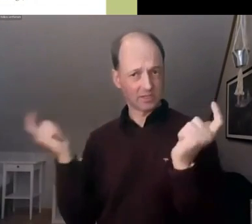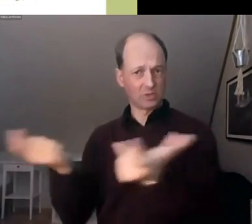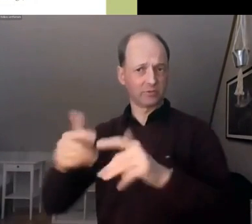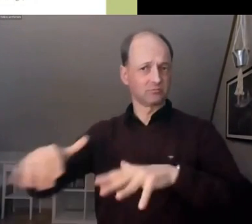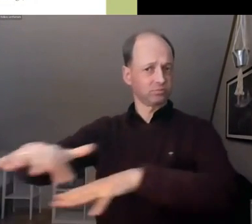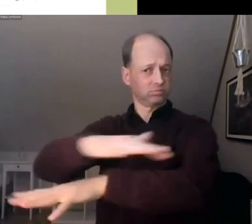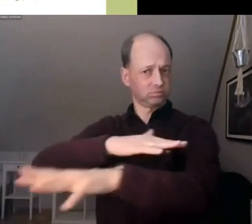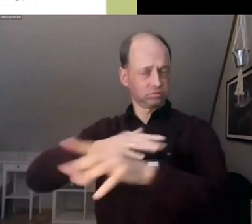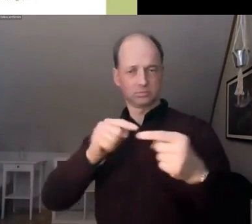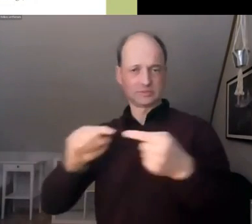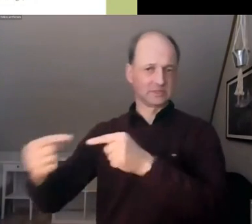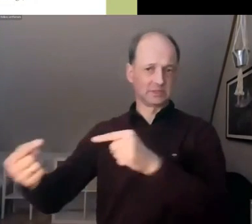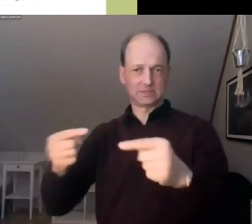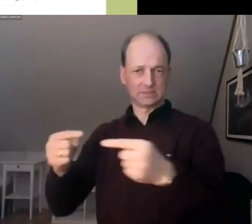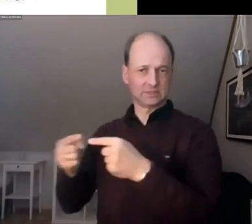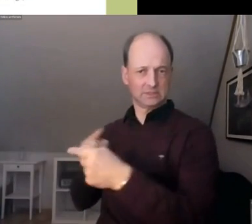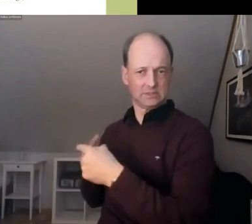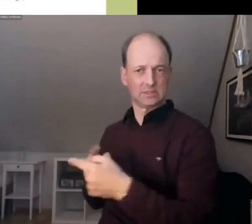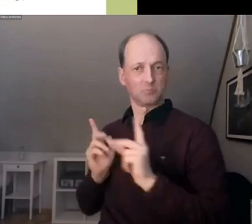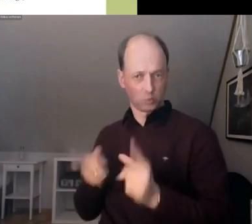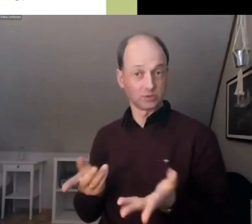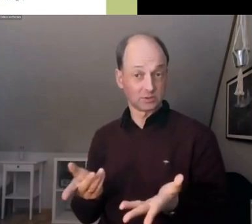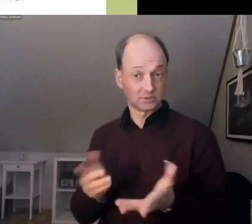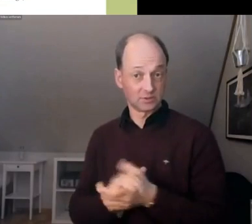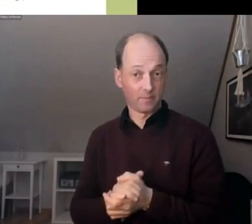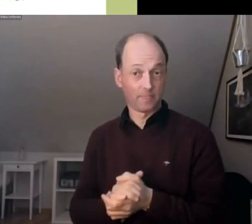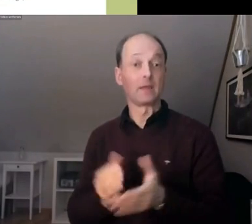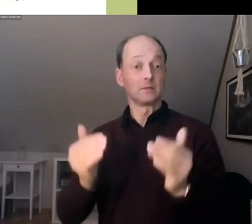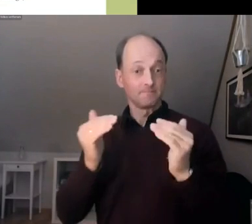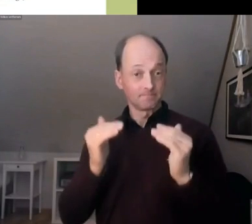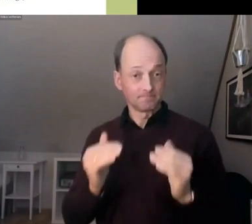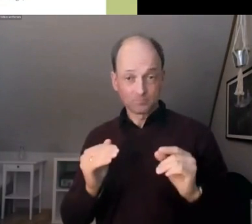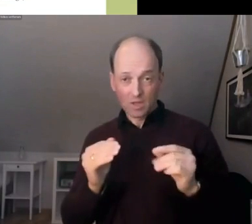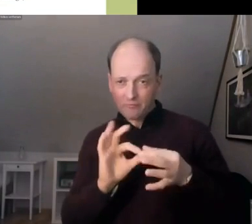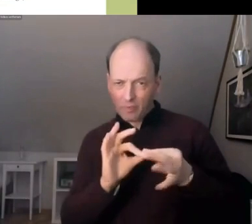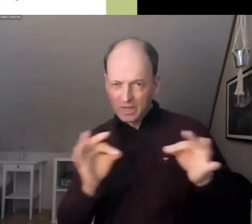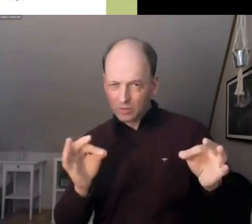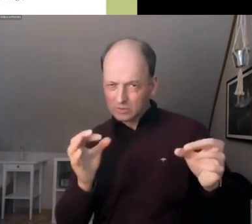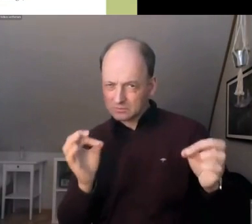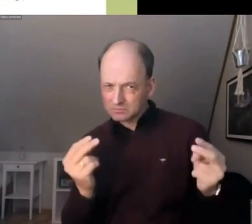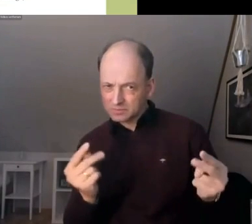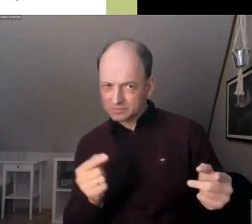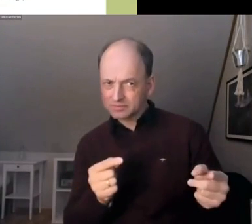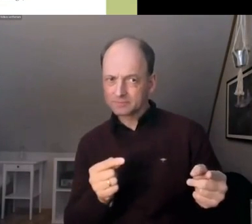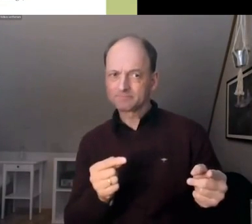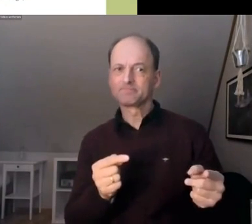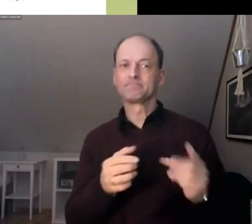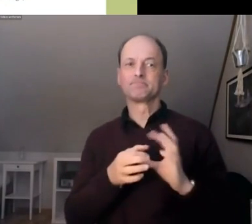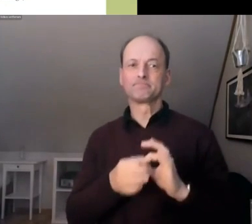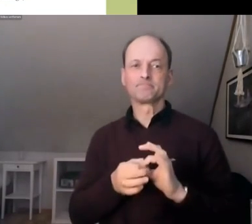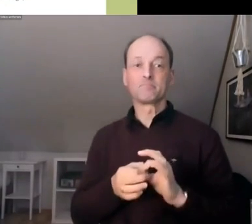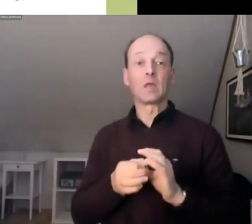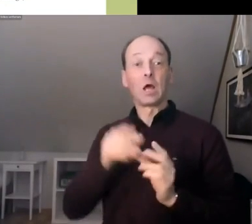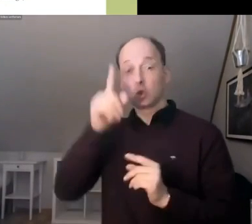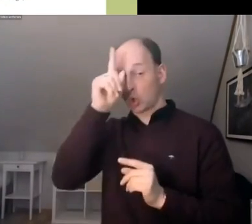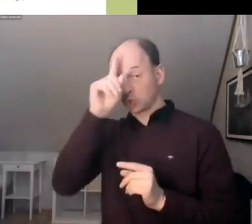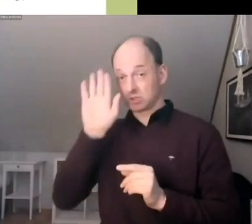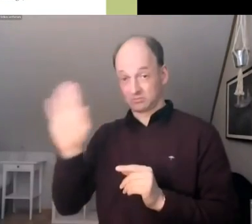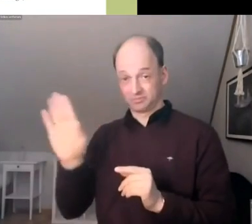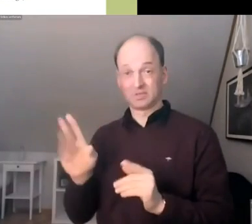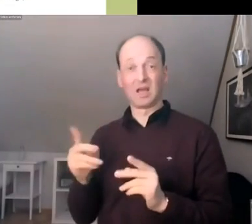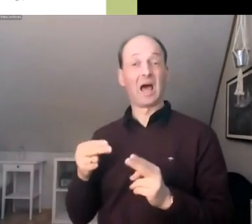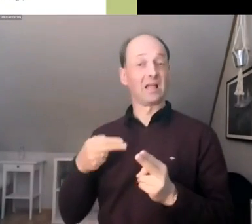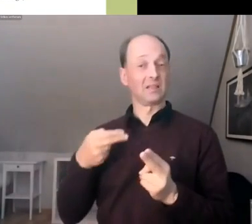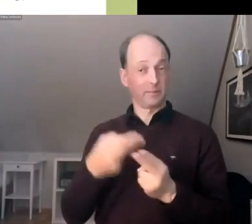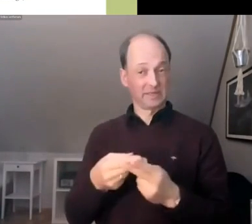Und dann kommt nochmal die besonders eindringliche Formulierung, angemessene Beiträge Deutschlands zur Einhaltung der 1